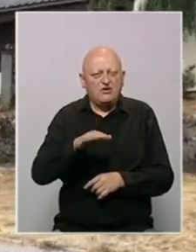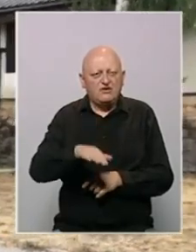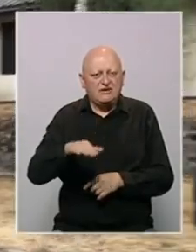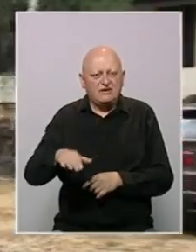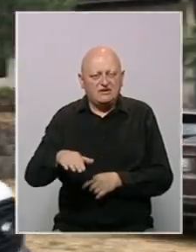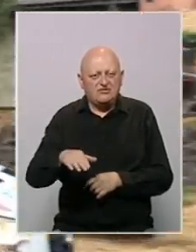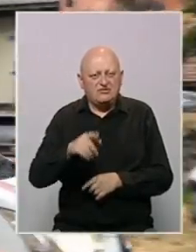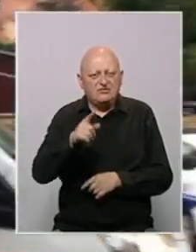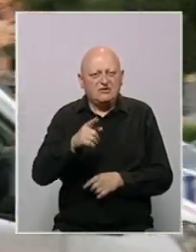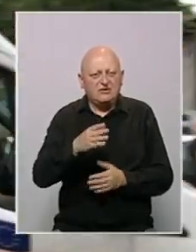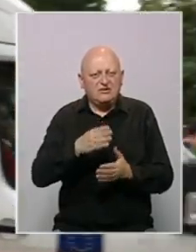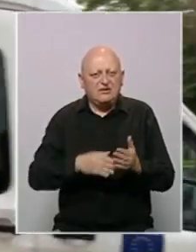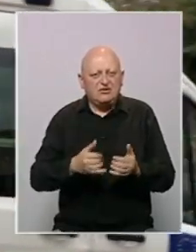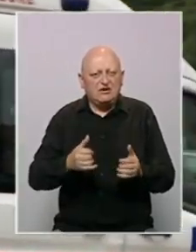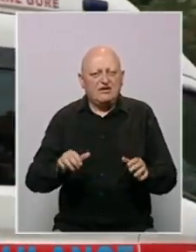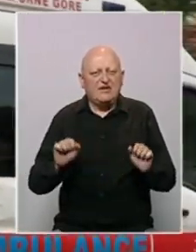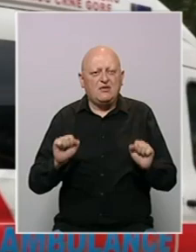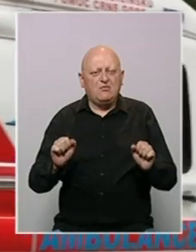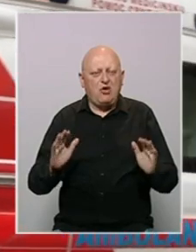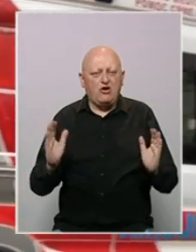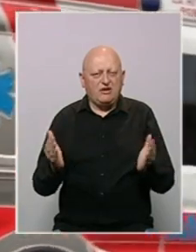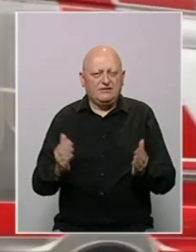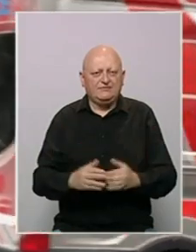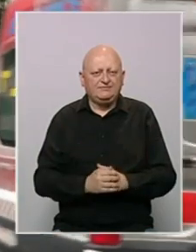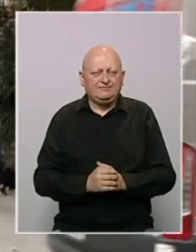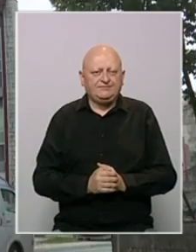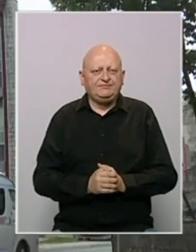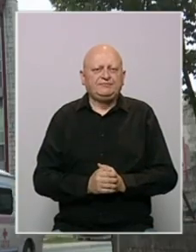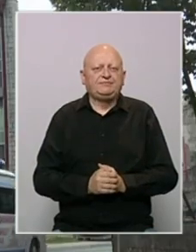je pucao i na djecu. Taj dio grada je blokiran.